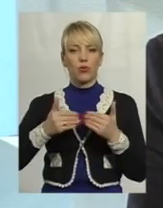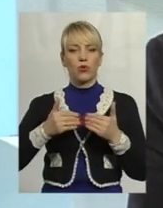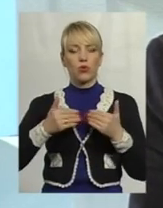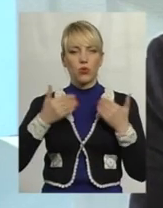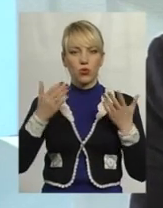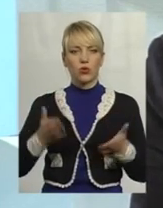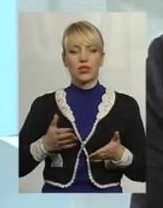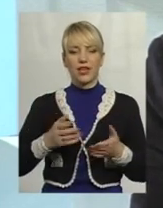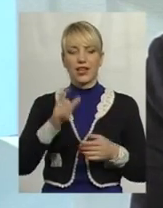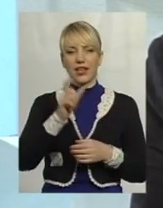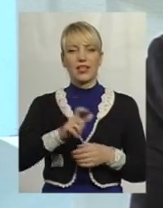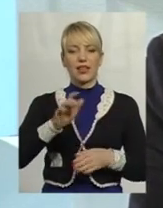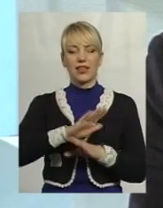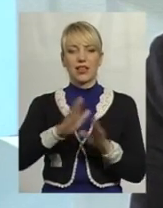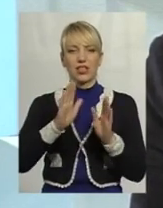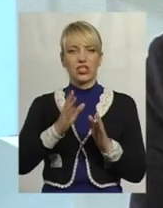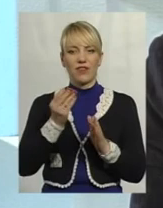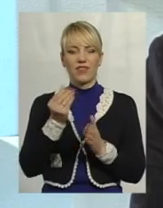не лише фінансові ресурси,